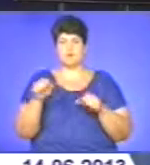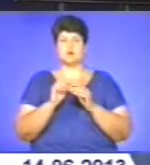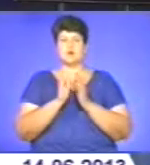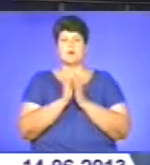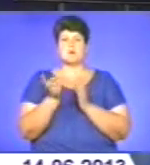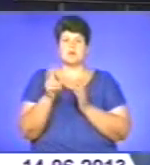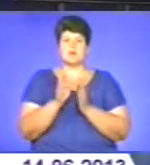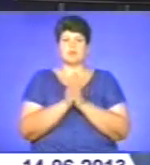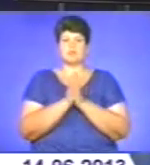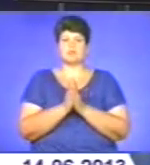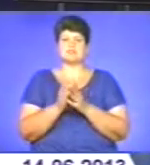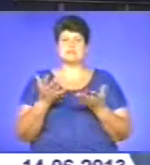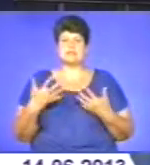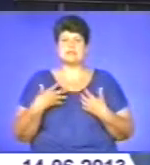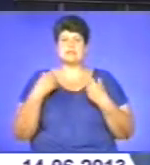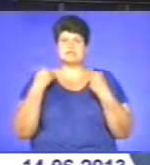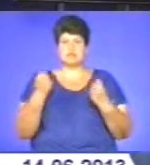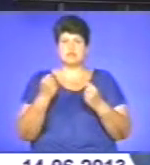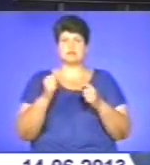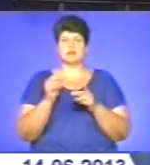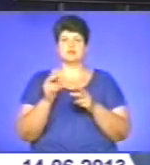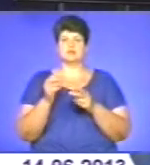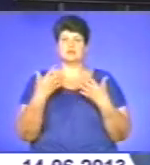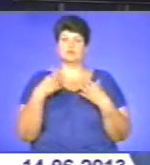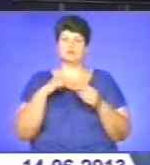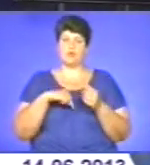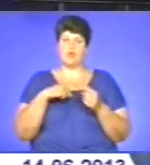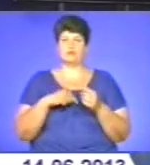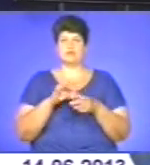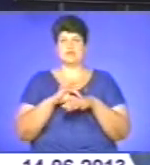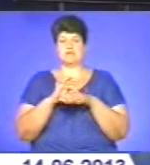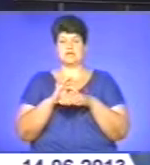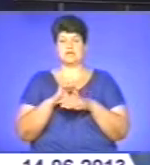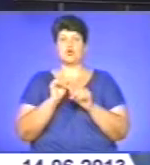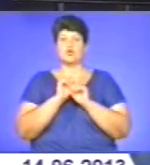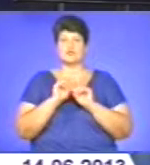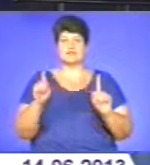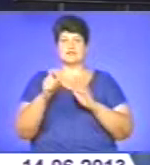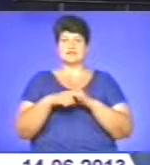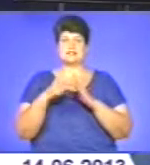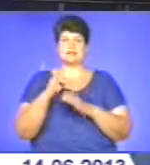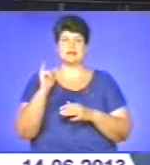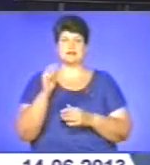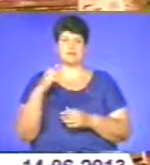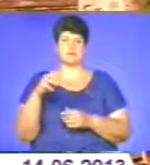стілення не тільки тілесного, а й духовного. Про особливості цієї ікони дізнавалася Ірина Демчук.